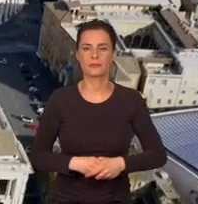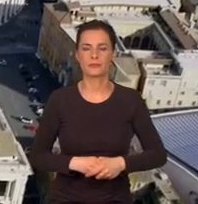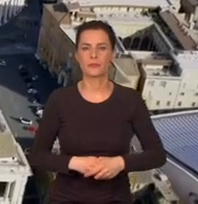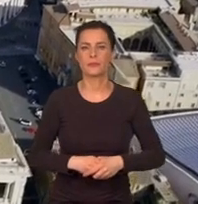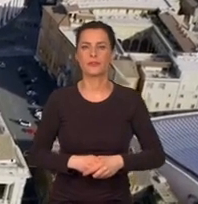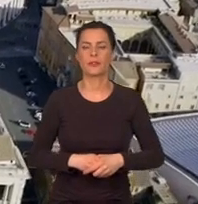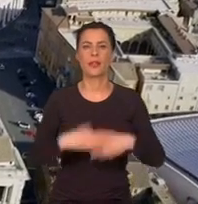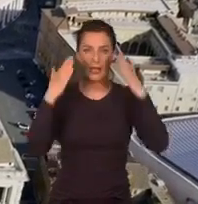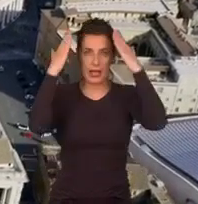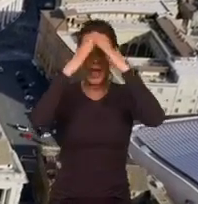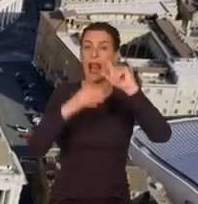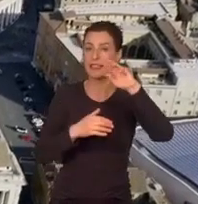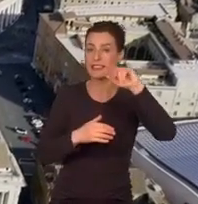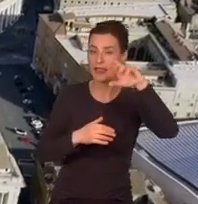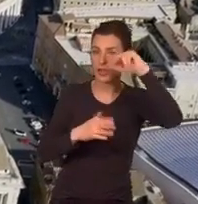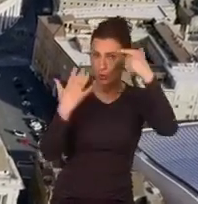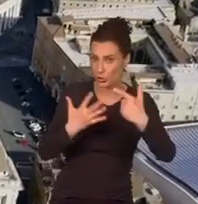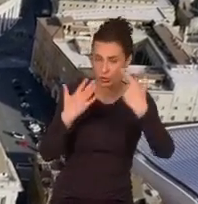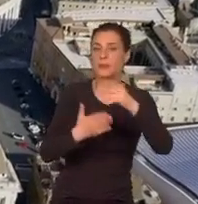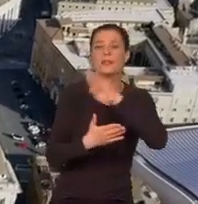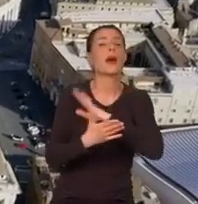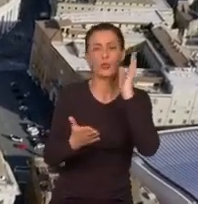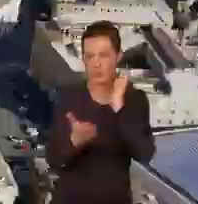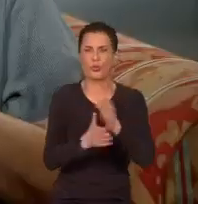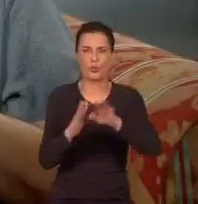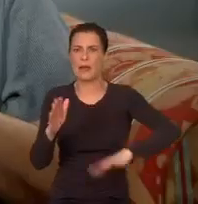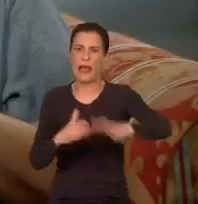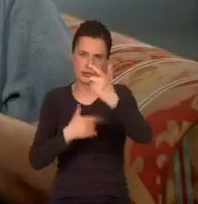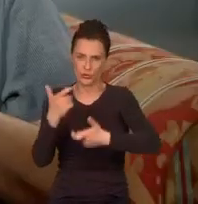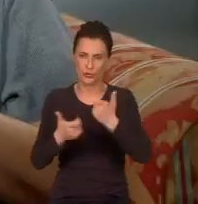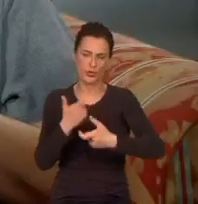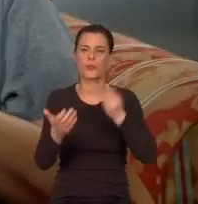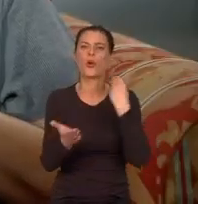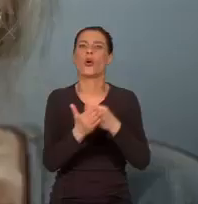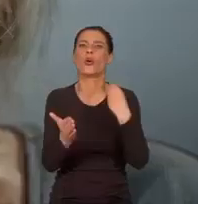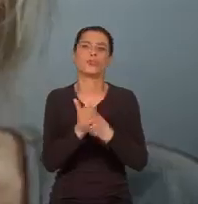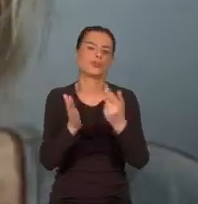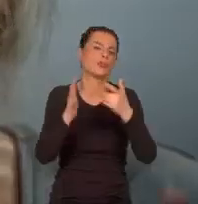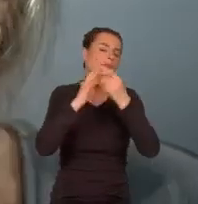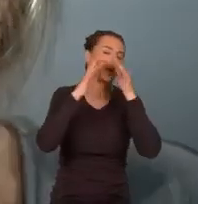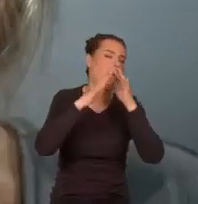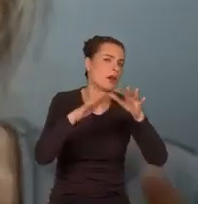Aleksander VII zmarł, gdy plac był ukończony. Kosztował już w krocie.